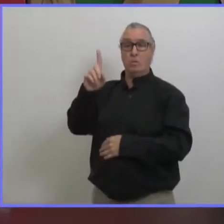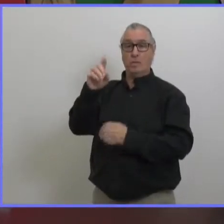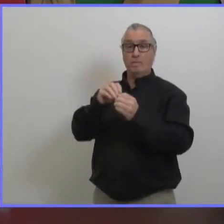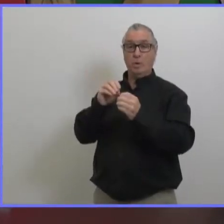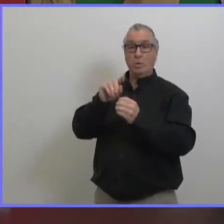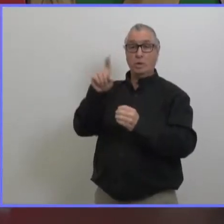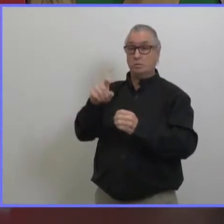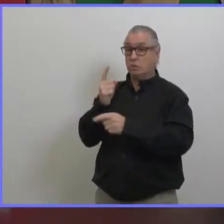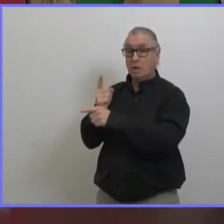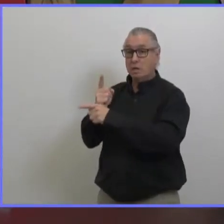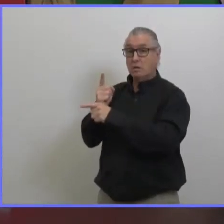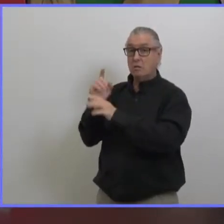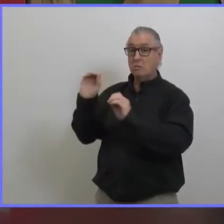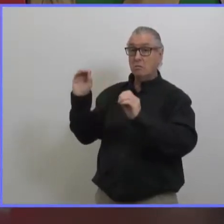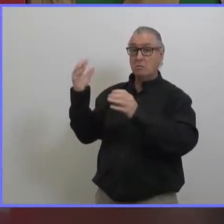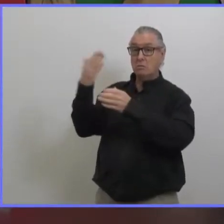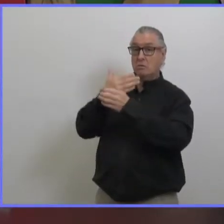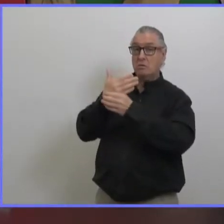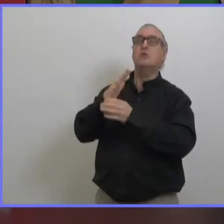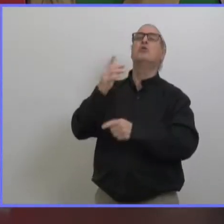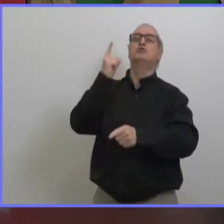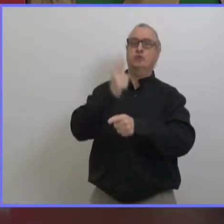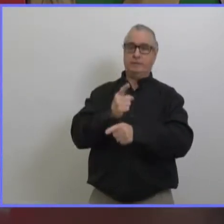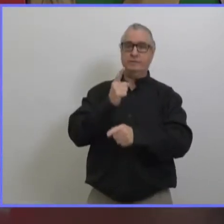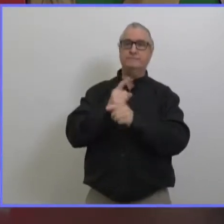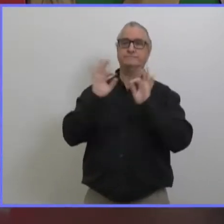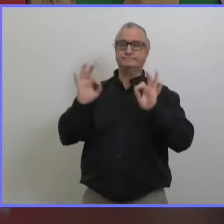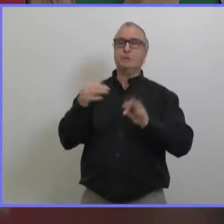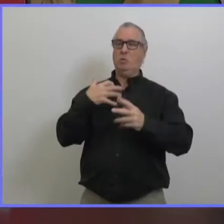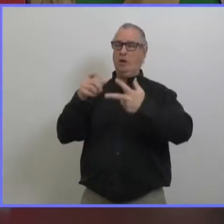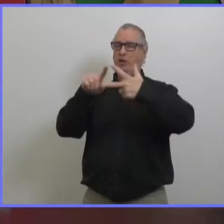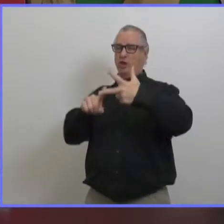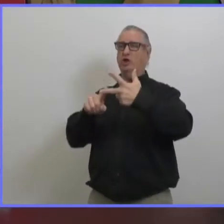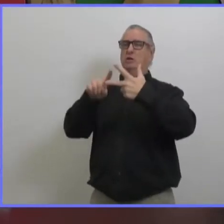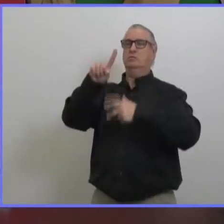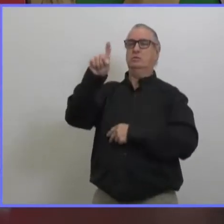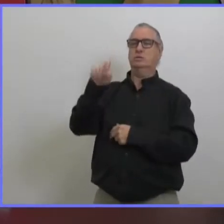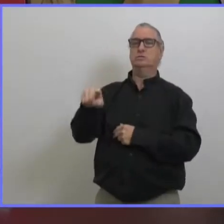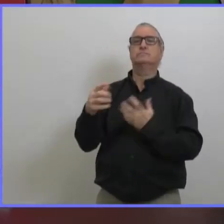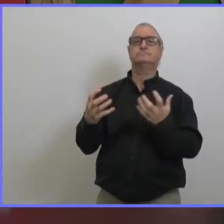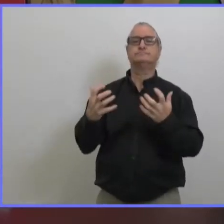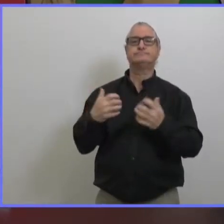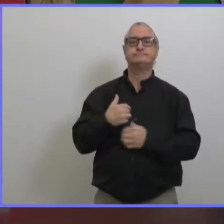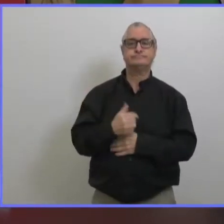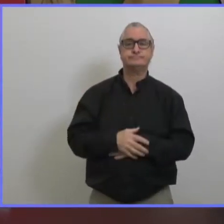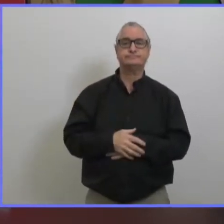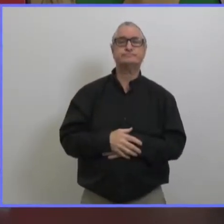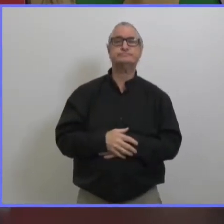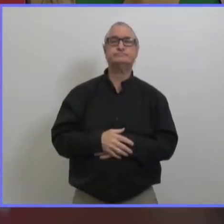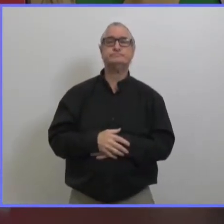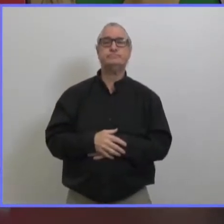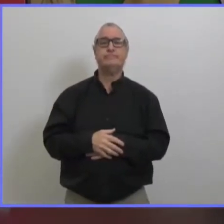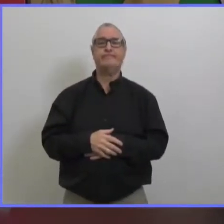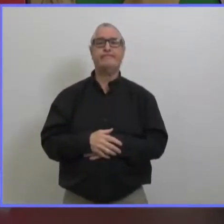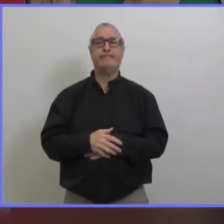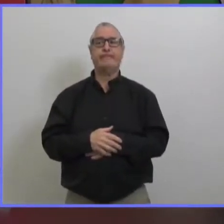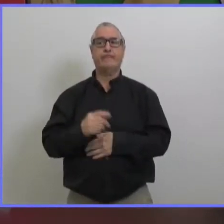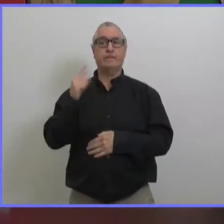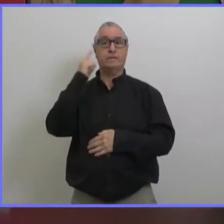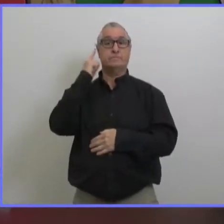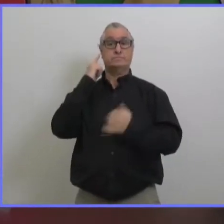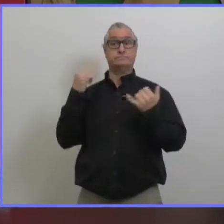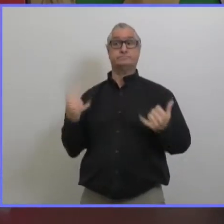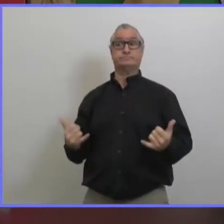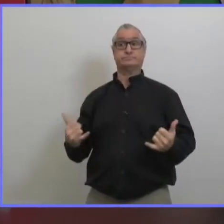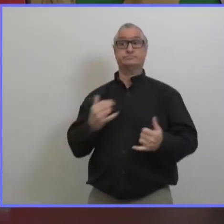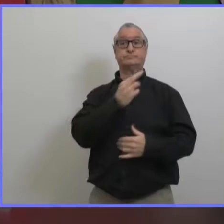que j'ai droit à une autre question oui d'accord finalement on entend que qu'il n a pas